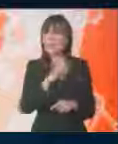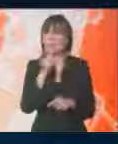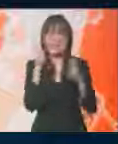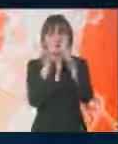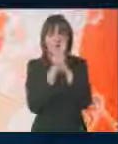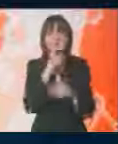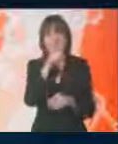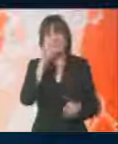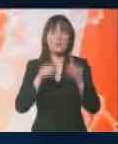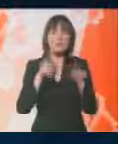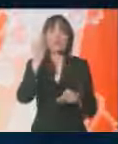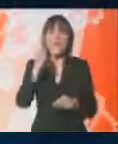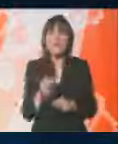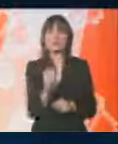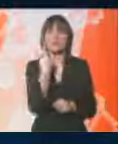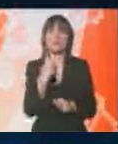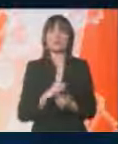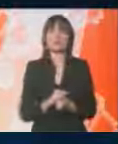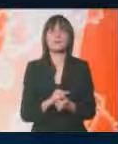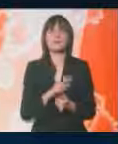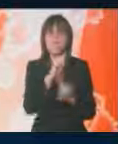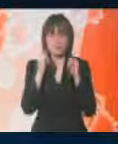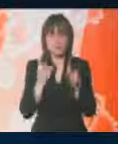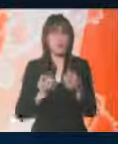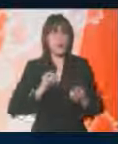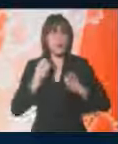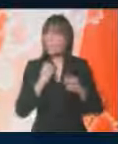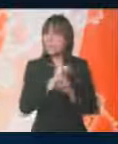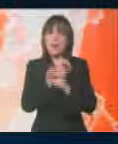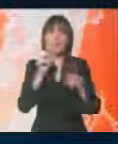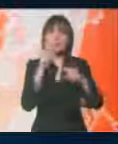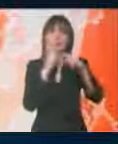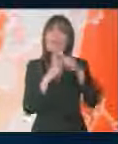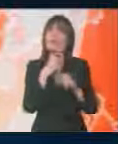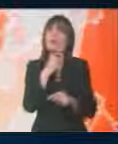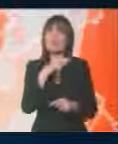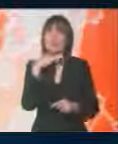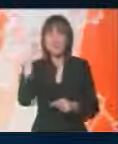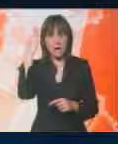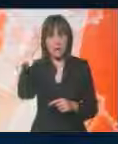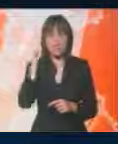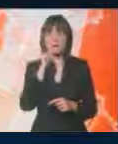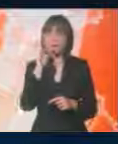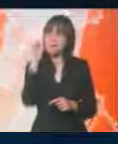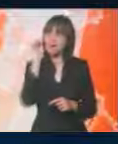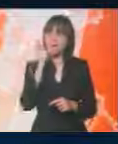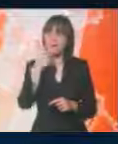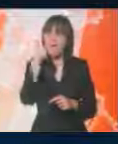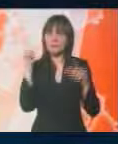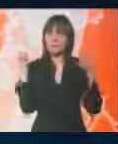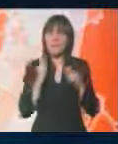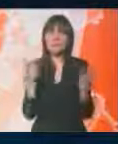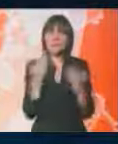sumnju da se tako nešto moglo dogoditi. Sadašnje reakcije uopšte nisu pozitivne, vrlo su zabrinjavajuće i upućuju da u jednom